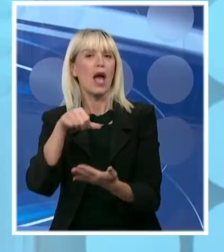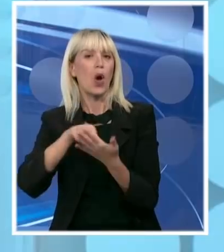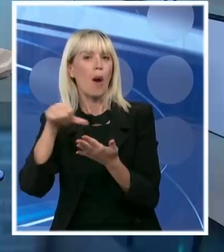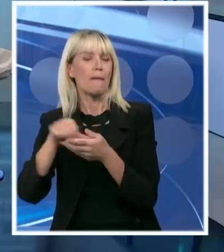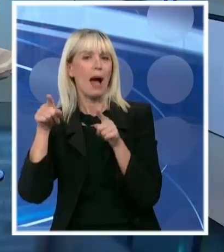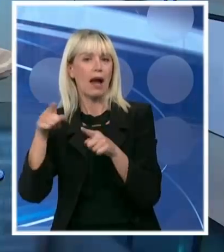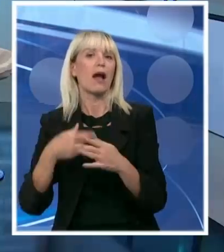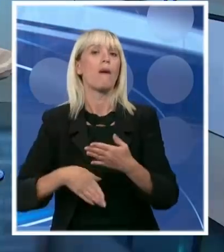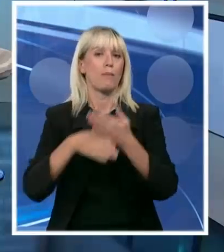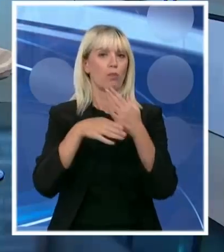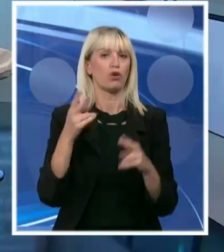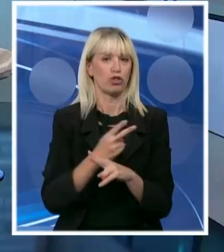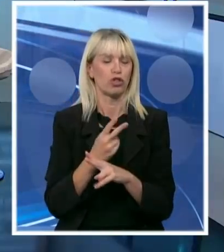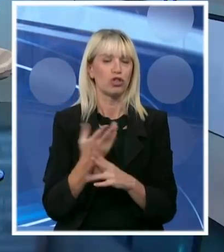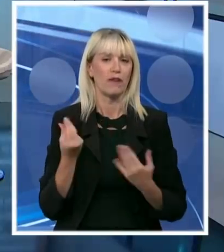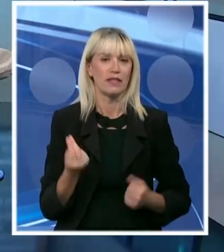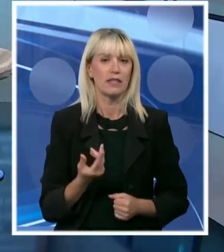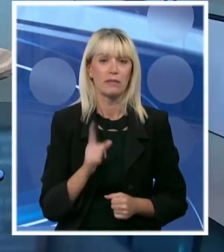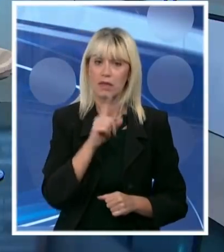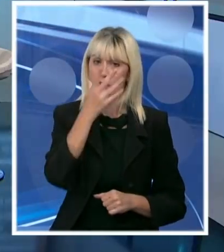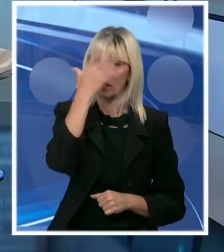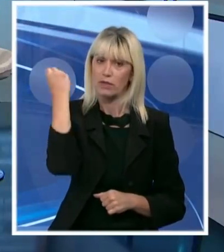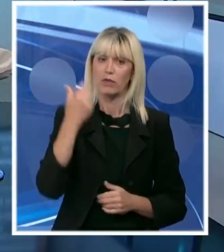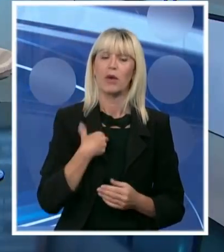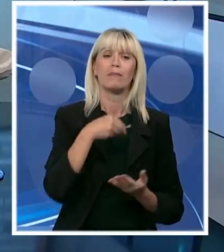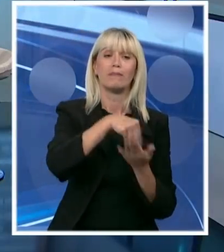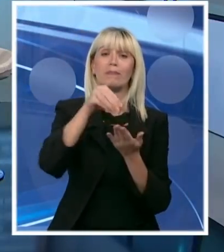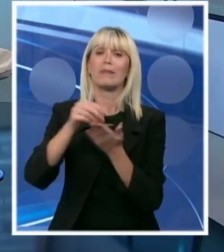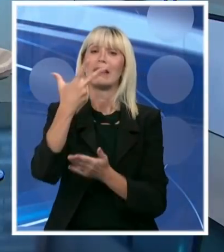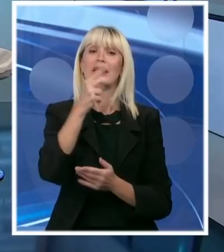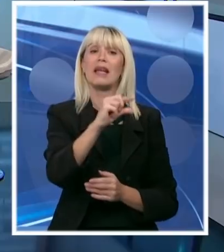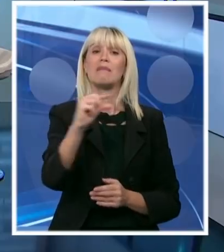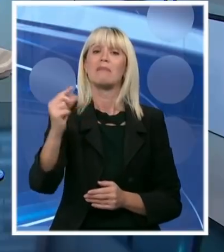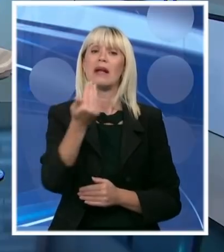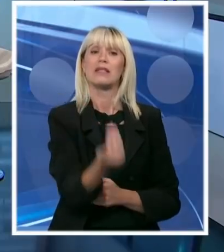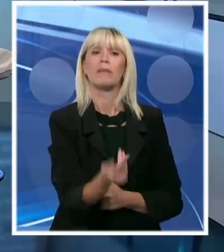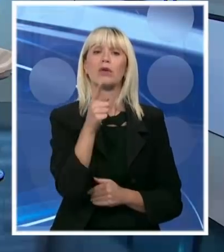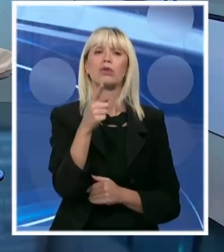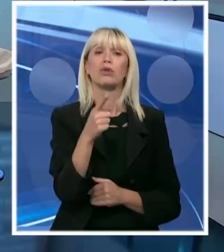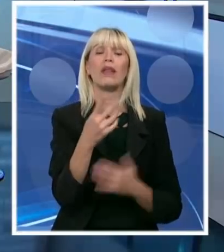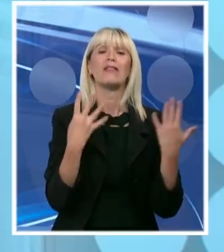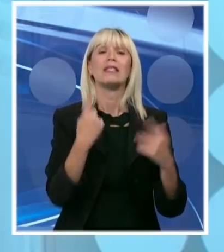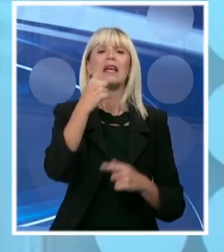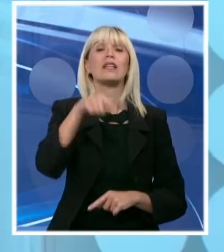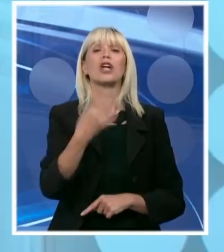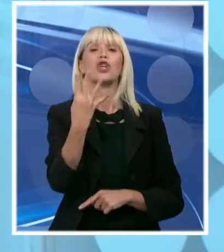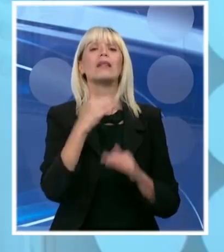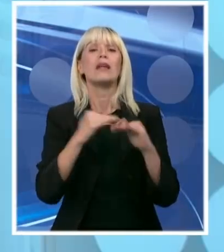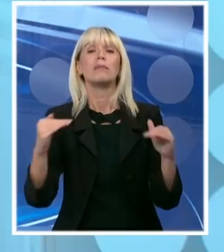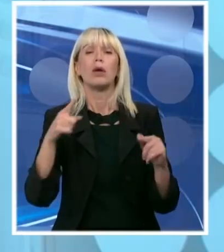Dakle, milijardu 360. Ne zaboravite da li smo tri minimalca. To je 94,1 milijarda, to je negde oko